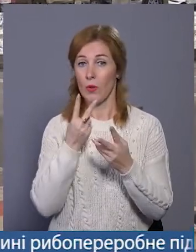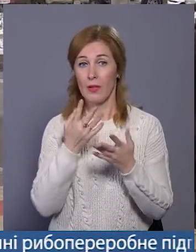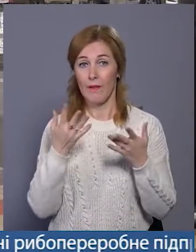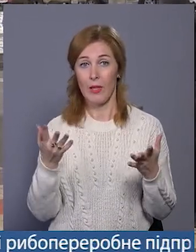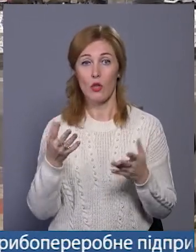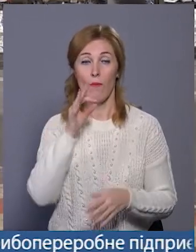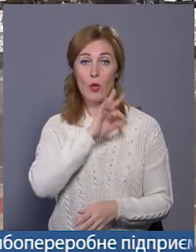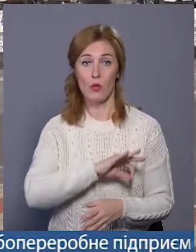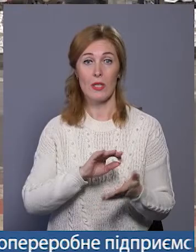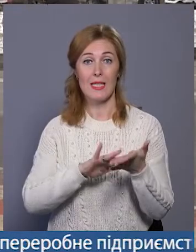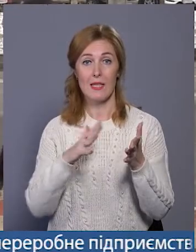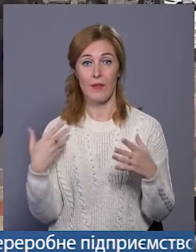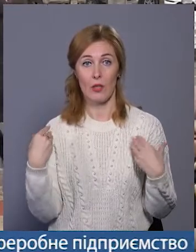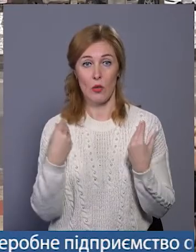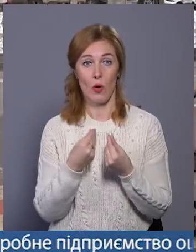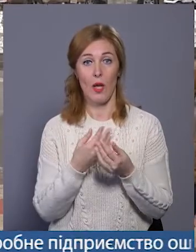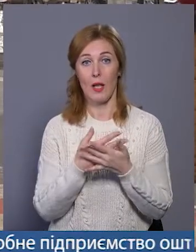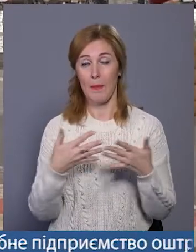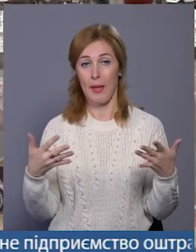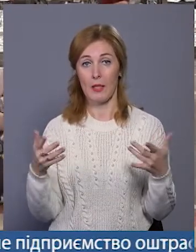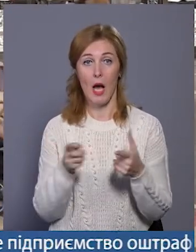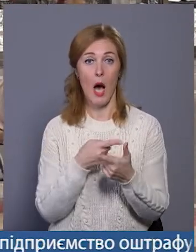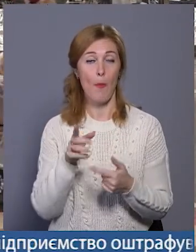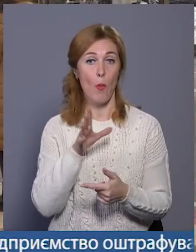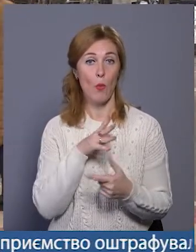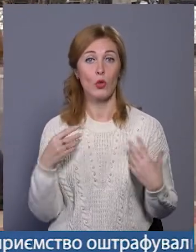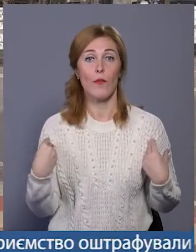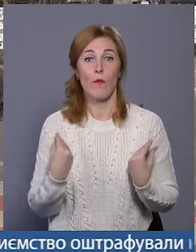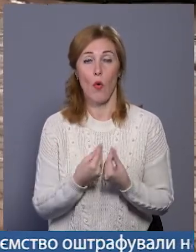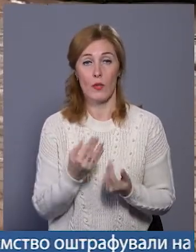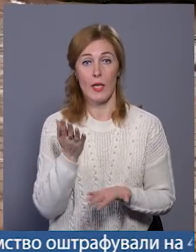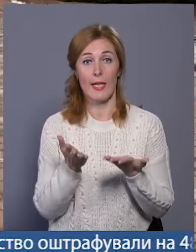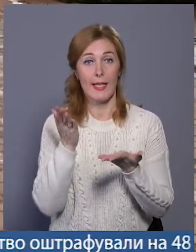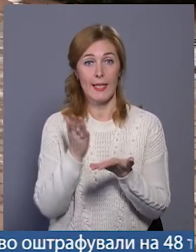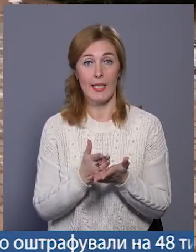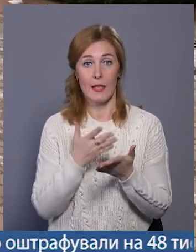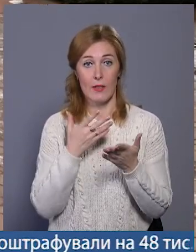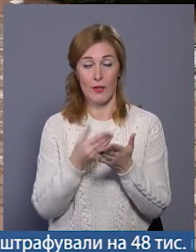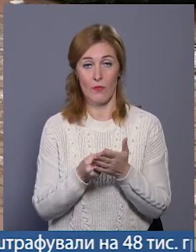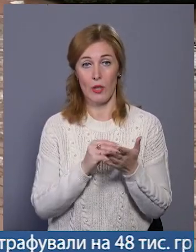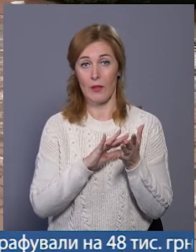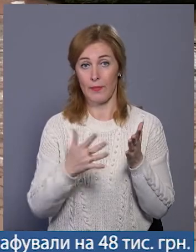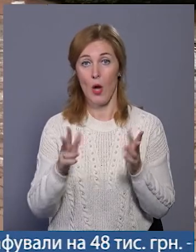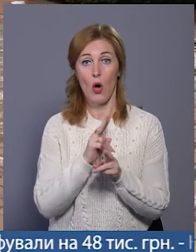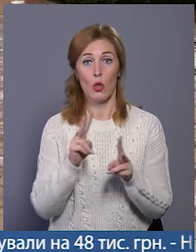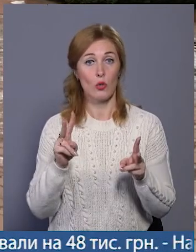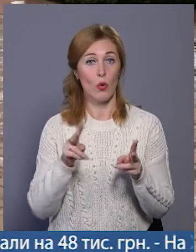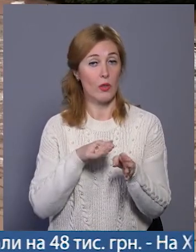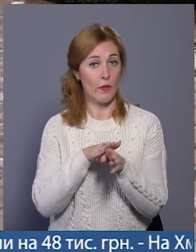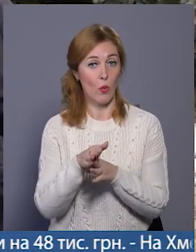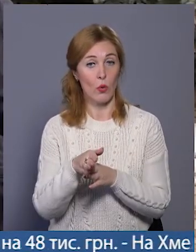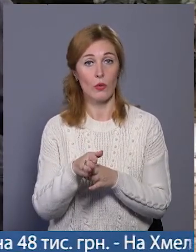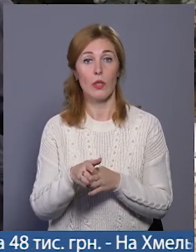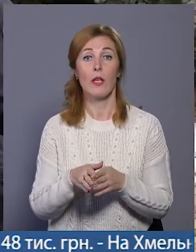використовувати світлоповертальні елементи. Або ж бути в одязі, який має світловідбиваючий ефект. Хто не дотримується цього, мусить